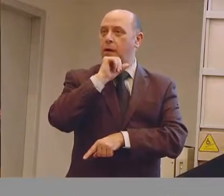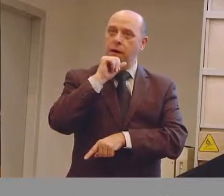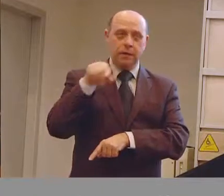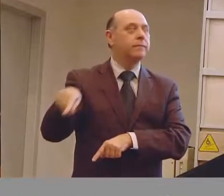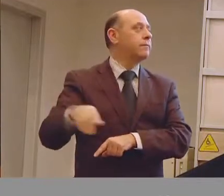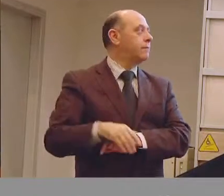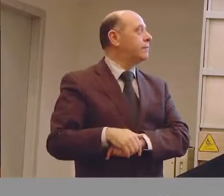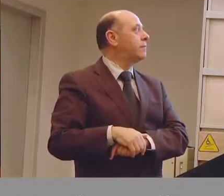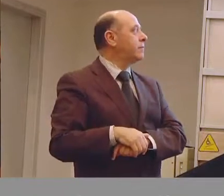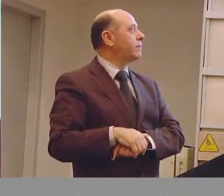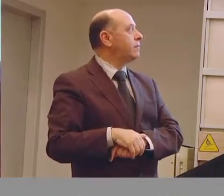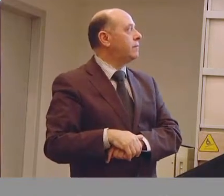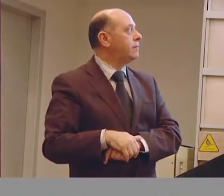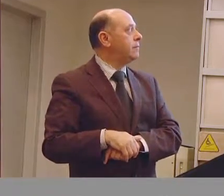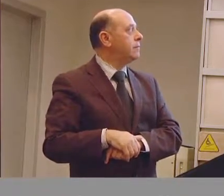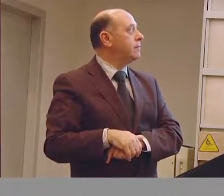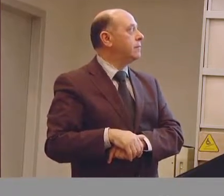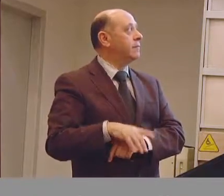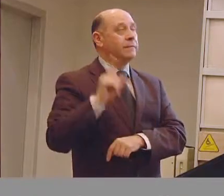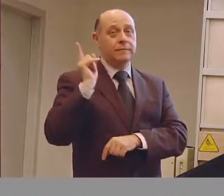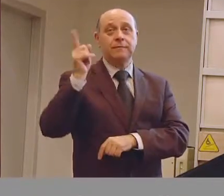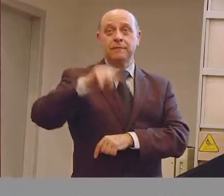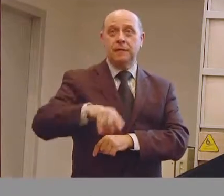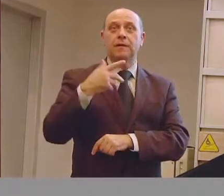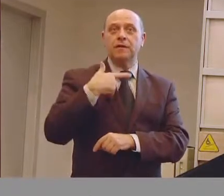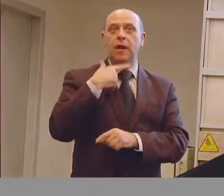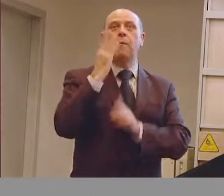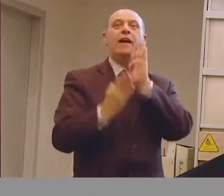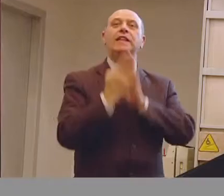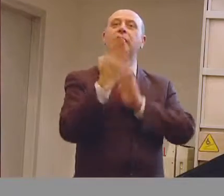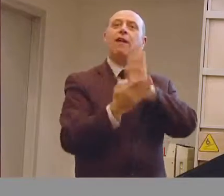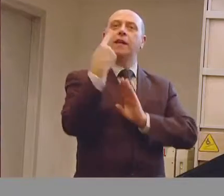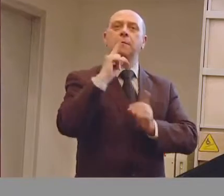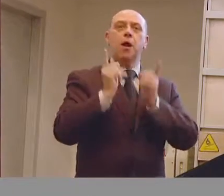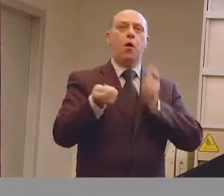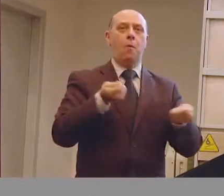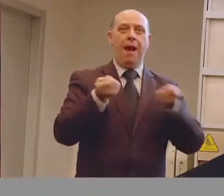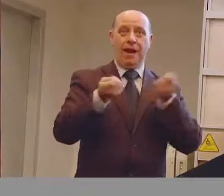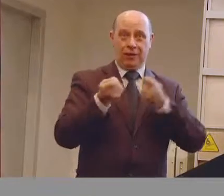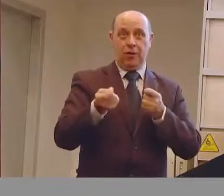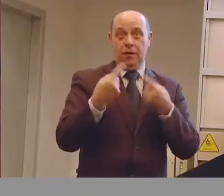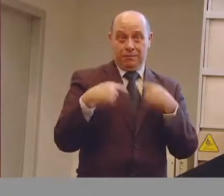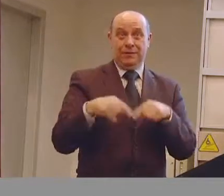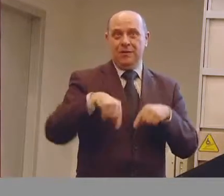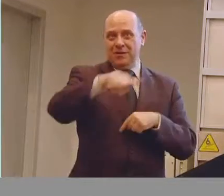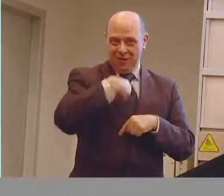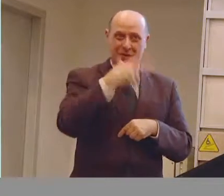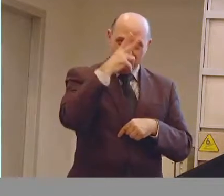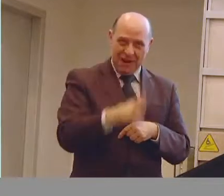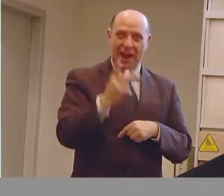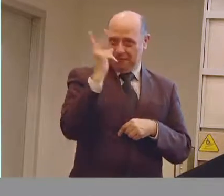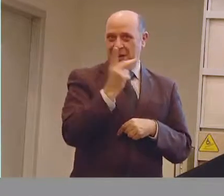assistive technology ed è quello dell'interfaccia di comando ed è in questo che noi siamo bravi, lo dico non